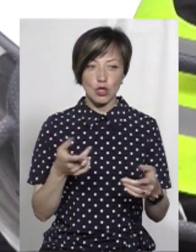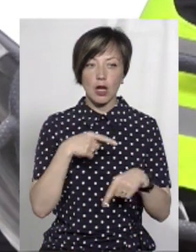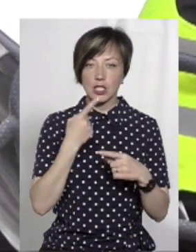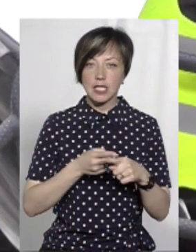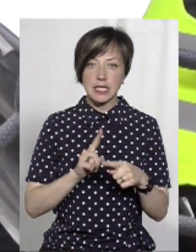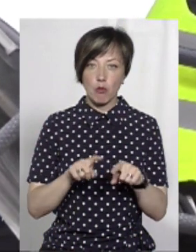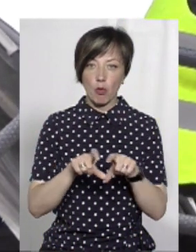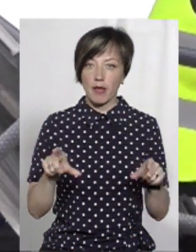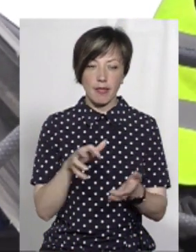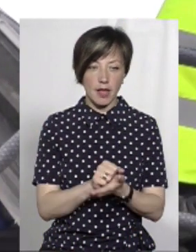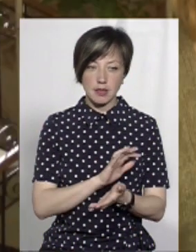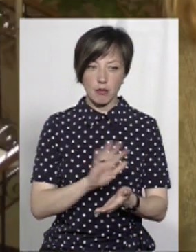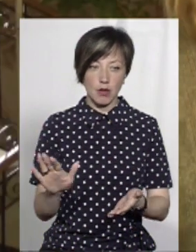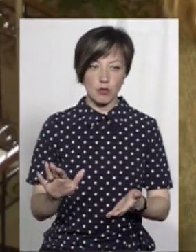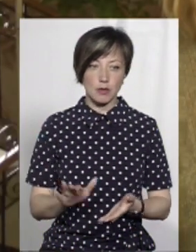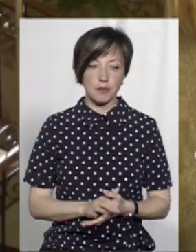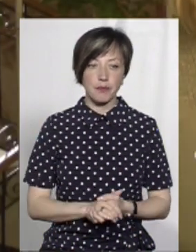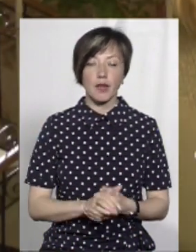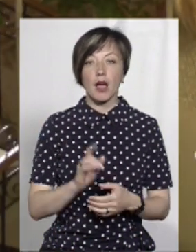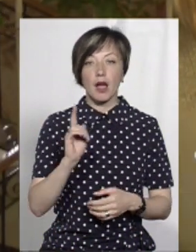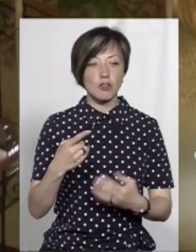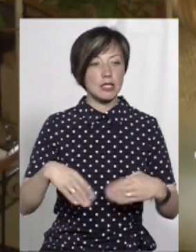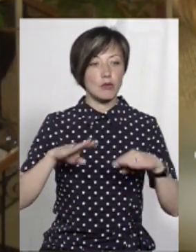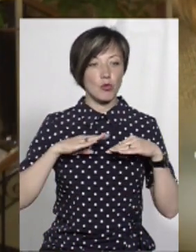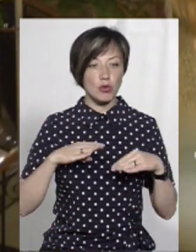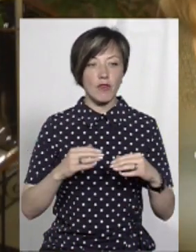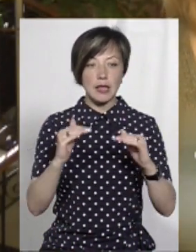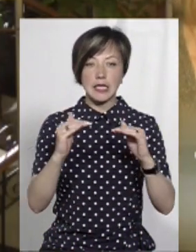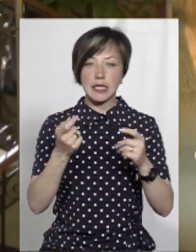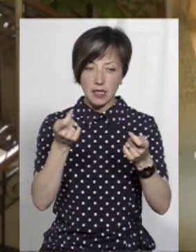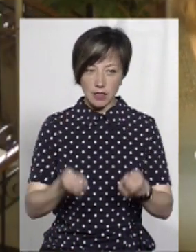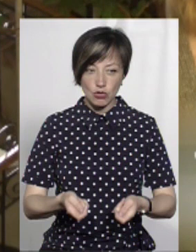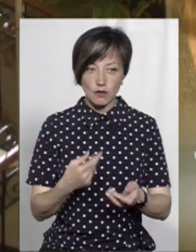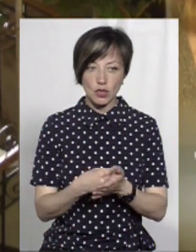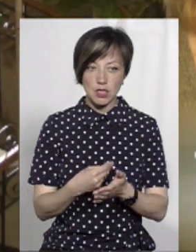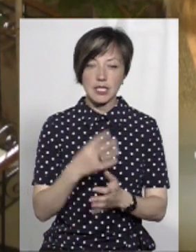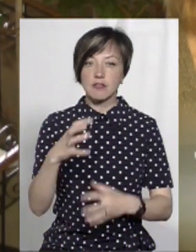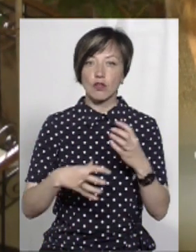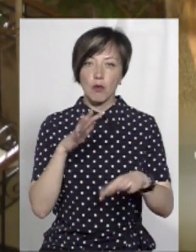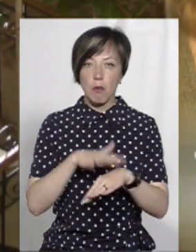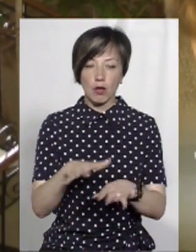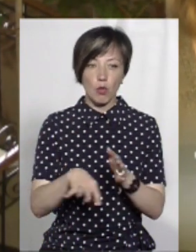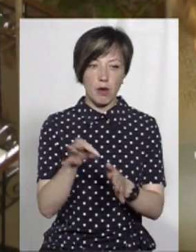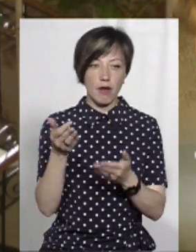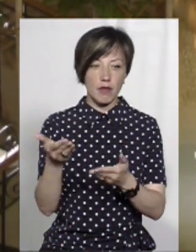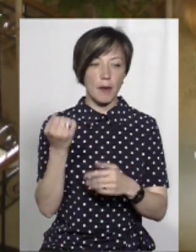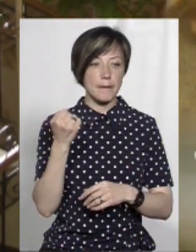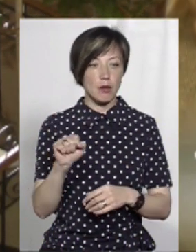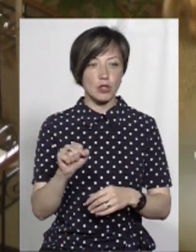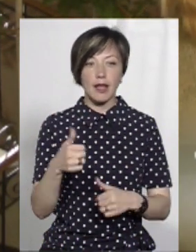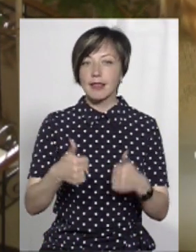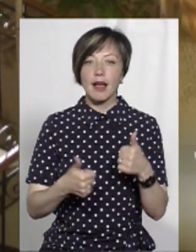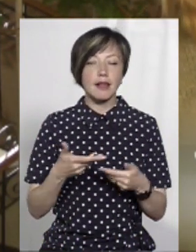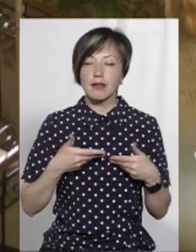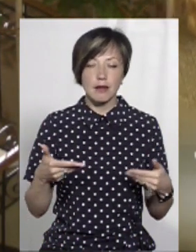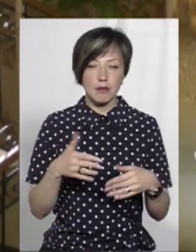Каже, цим об'єктом не займаються. Вони запропонували найнижчу ціну і їх світовий банк обрав як переможців. Тендер